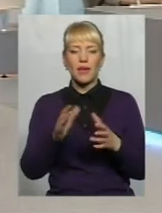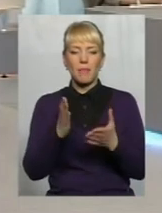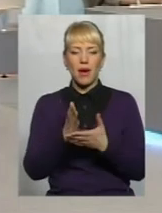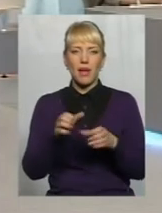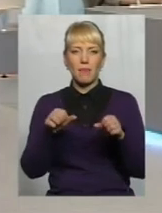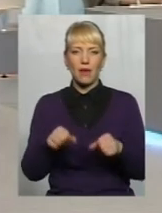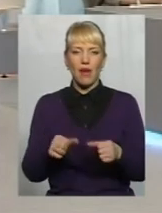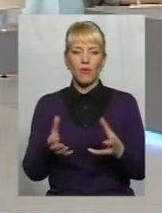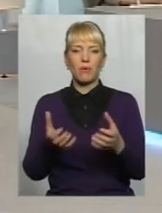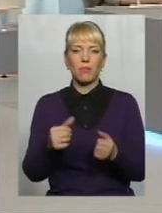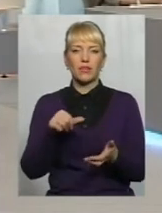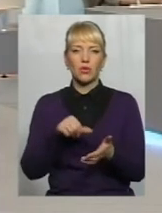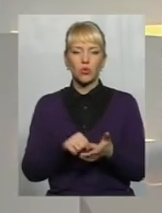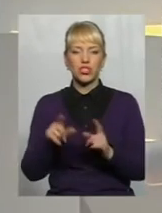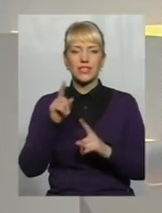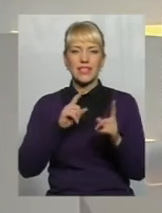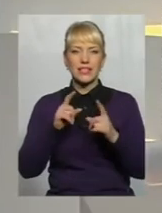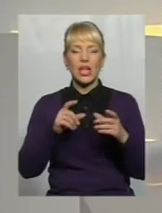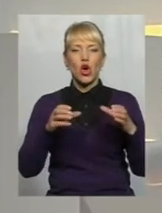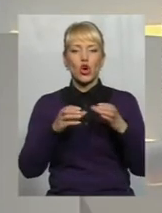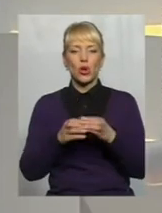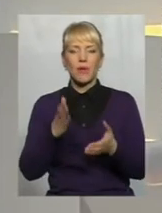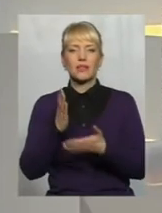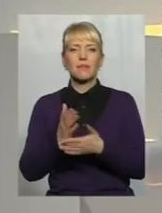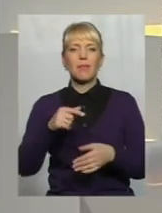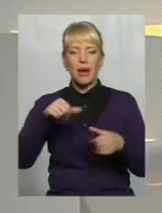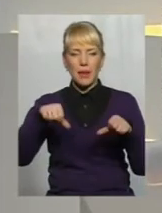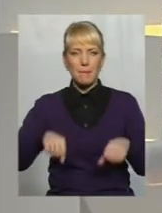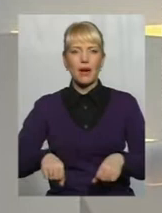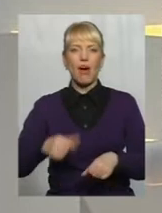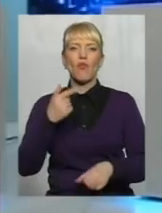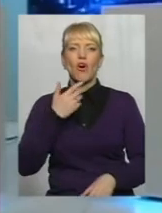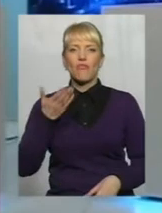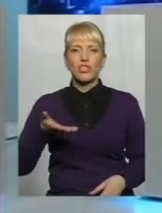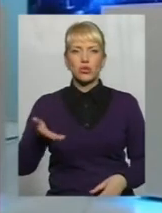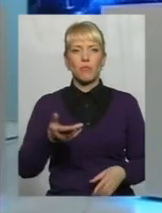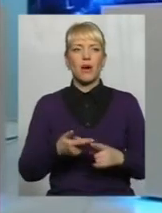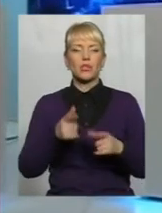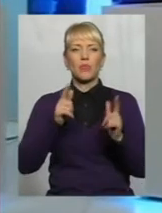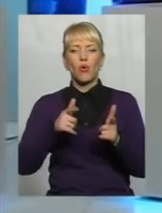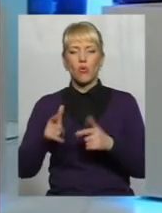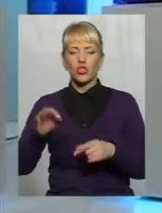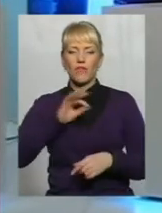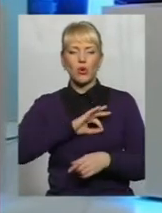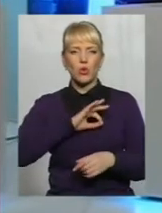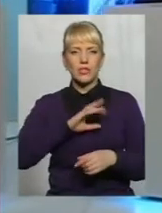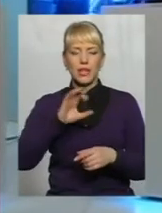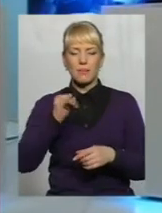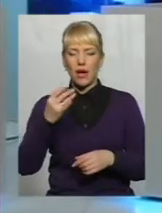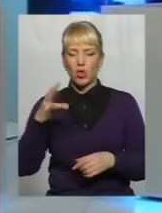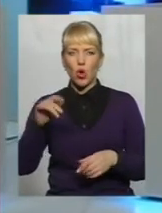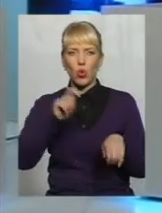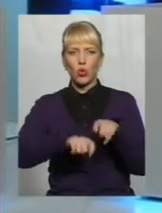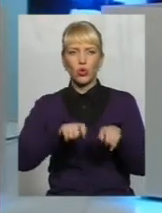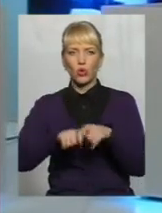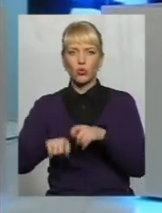роботі сесії громади з правом дорадчого голосу Має право виступати, погоджує використання майна на своїй території, контролює комунальне майно